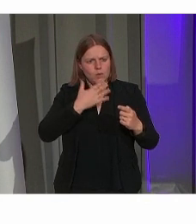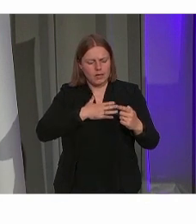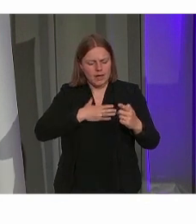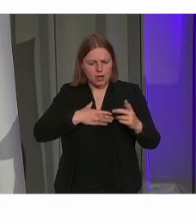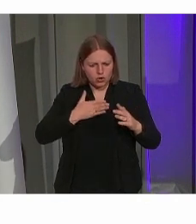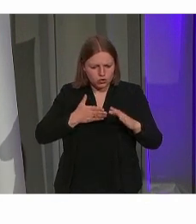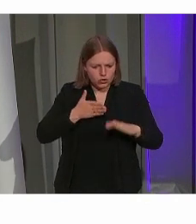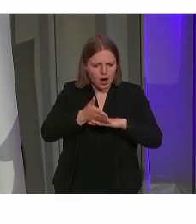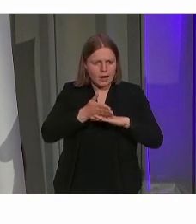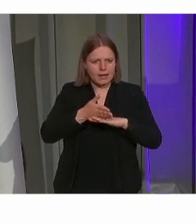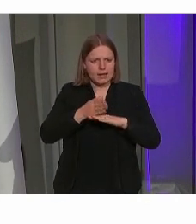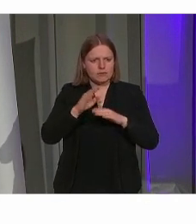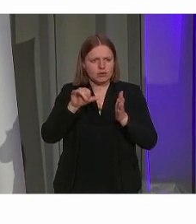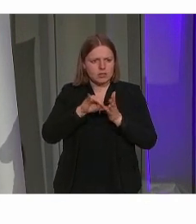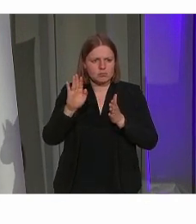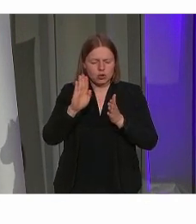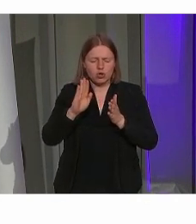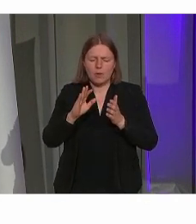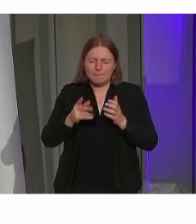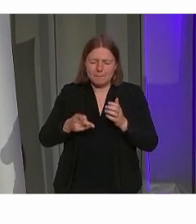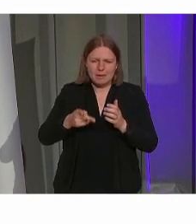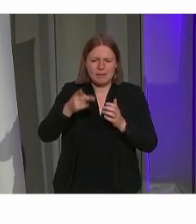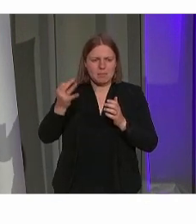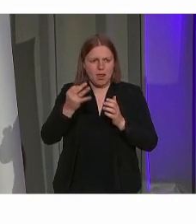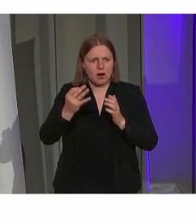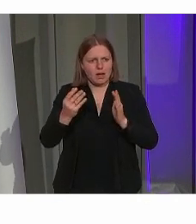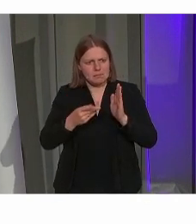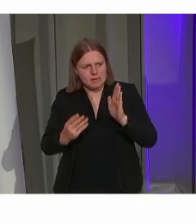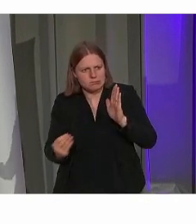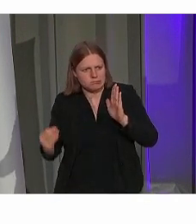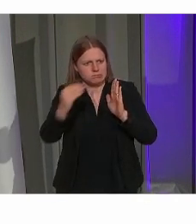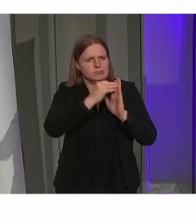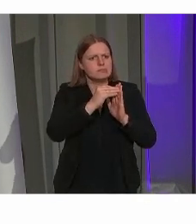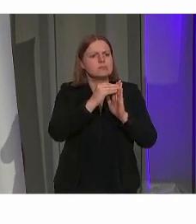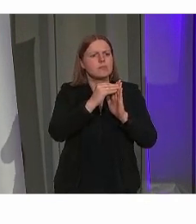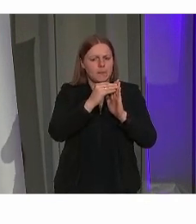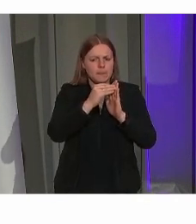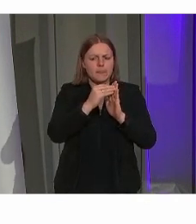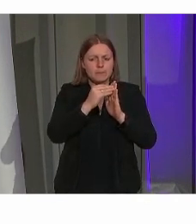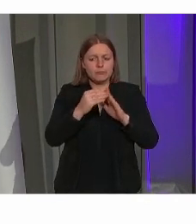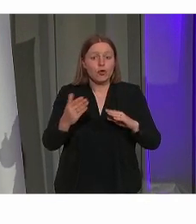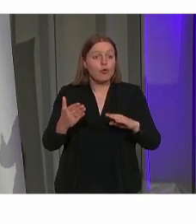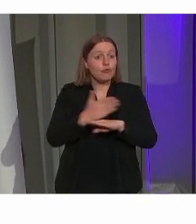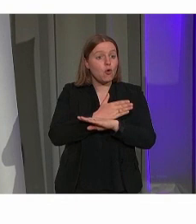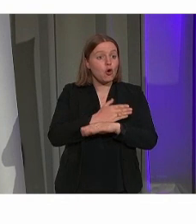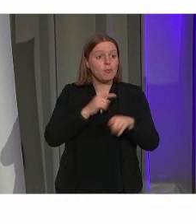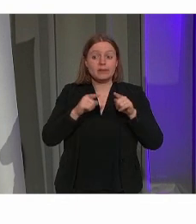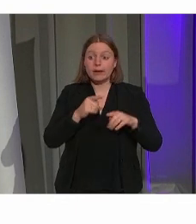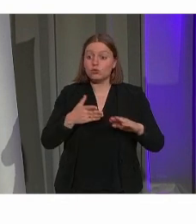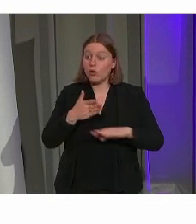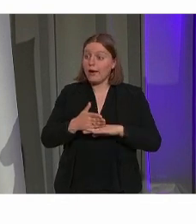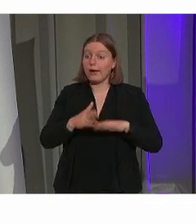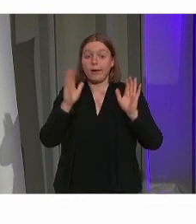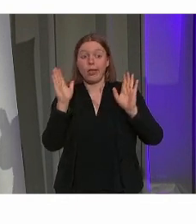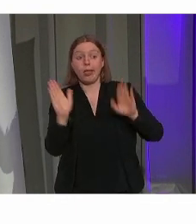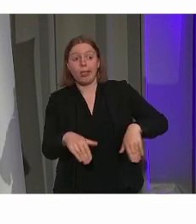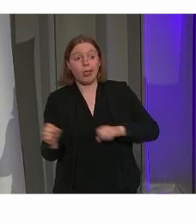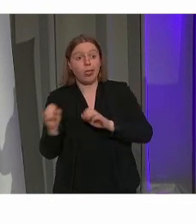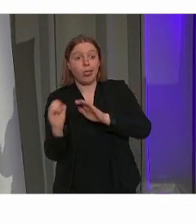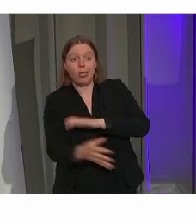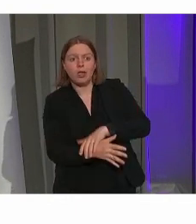in Stad Brugge hoger op de agenda te gaan plaatsen. Het is niet zo dat daarvoor niet aan toegankelijkheid gewerkt werd.